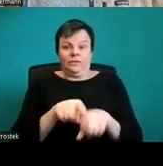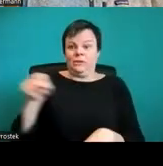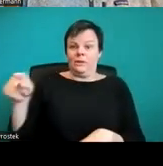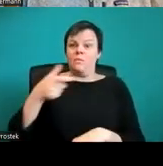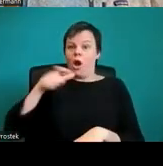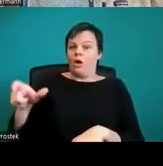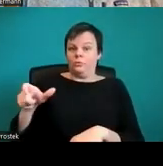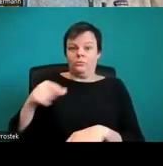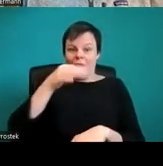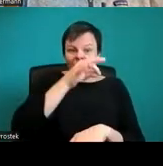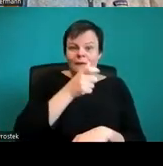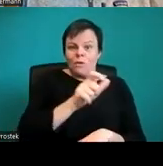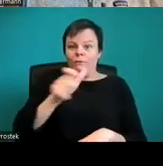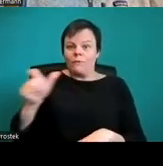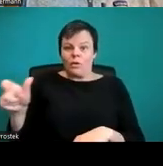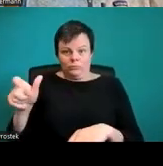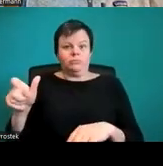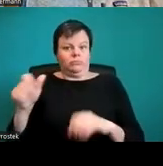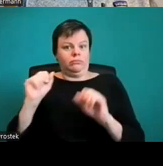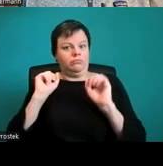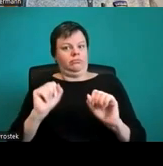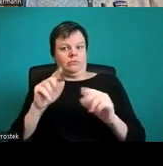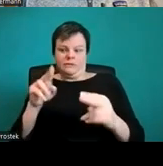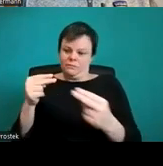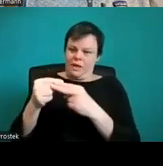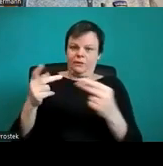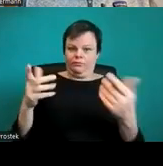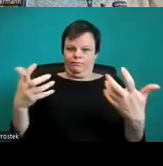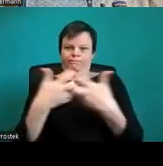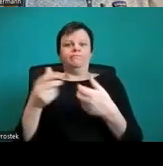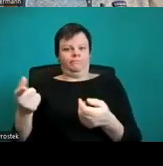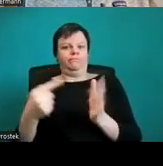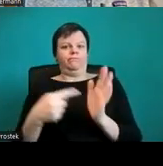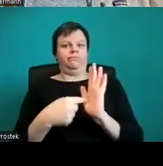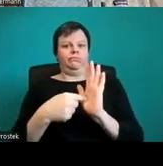noch was hinfügen würde, zum Beispiel Americans with Disabilities Act.